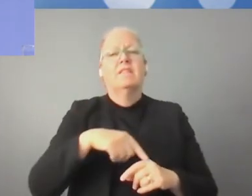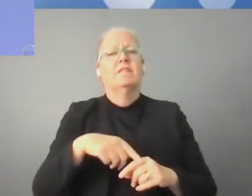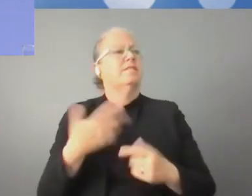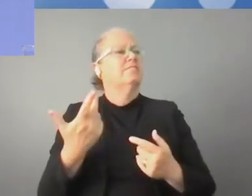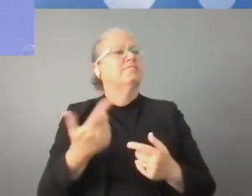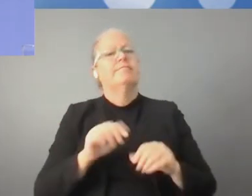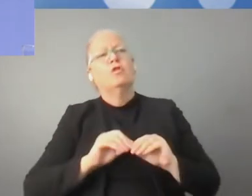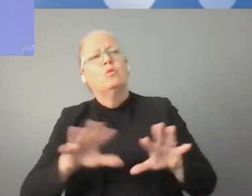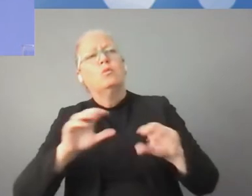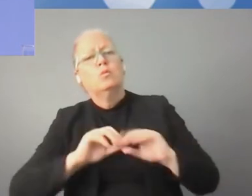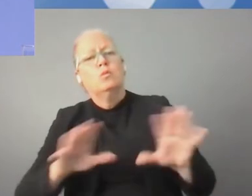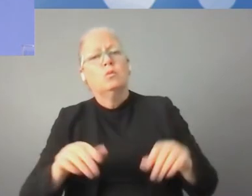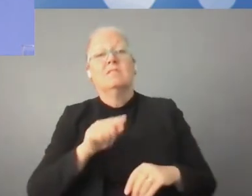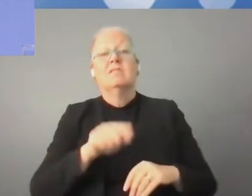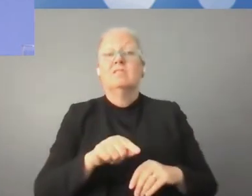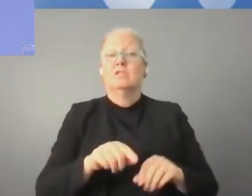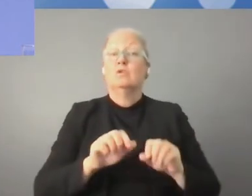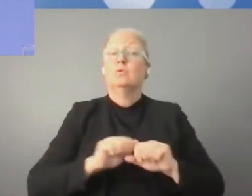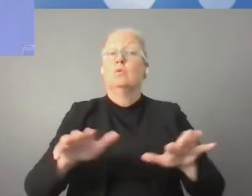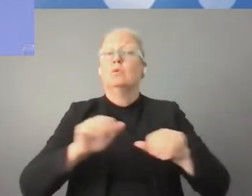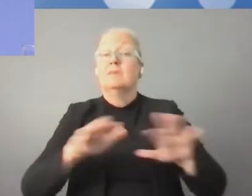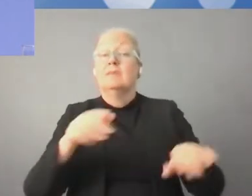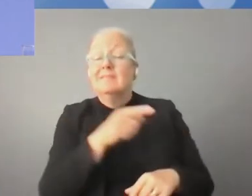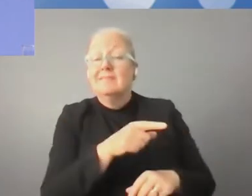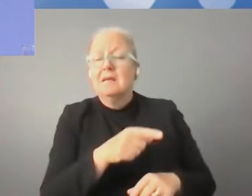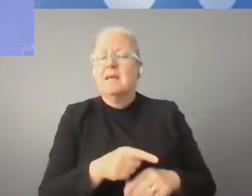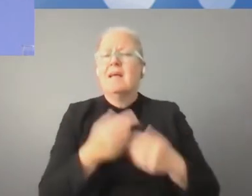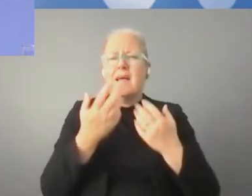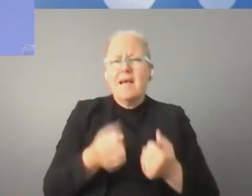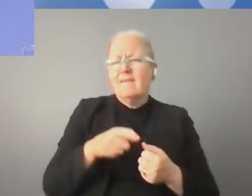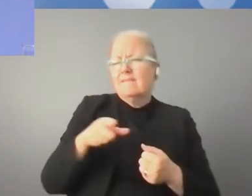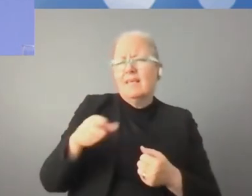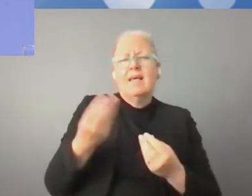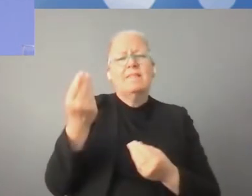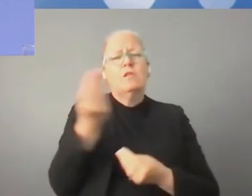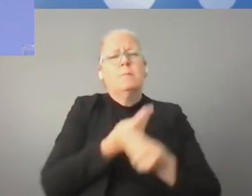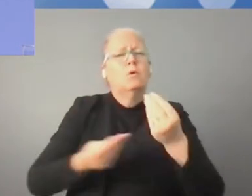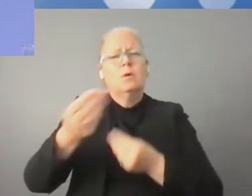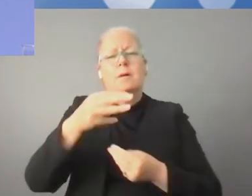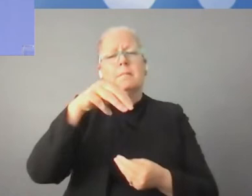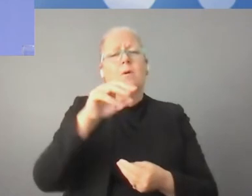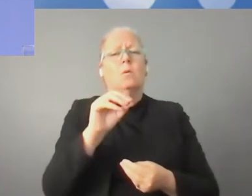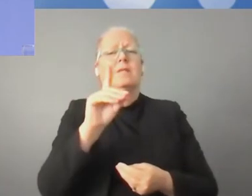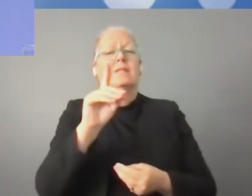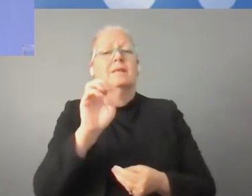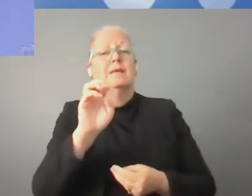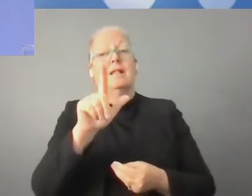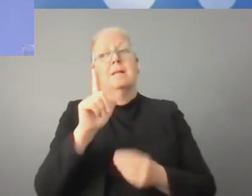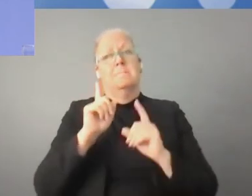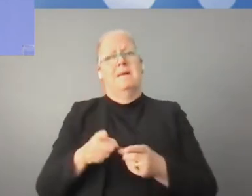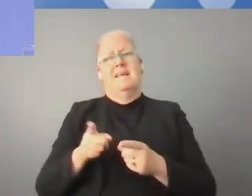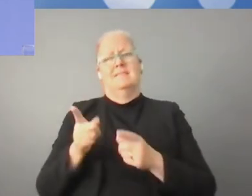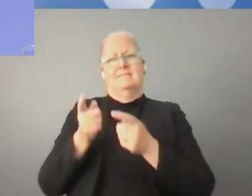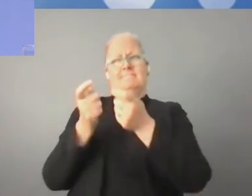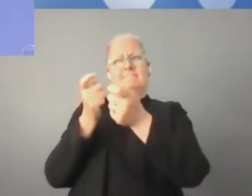które trzeba będzie regulować. Ale udało się to zrobić z przemysłem, z lotnictwem, z większością wielkich sektorów